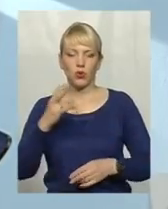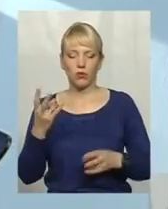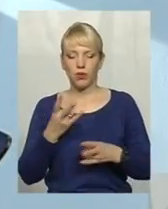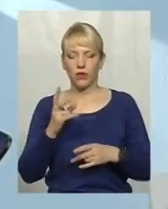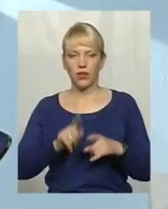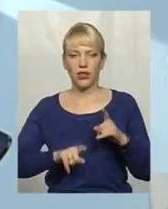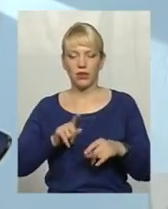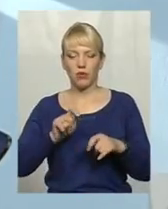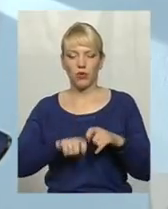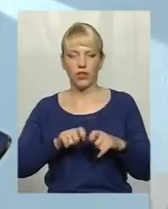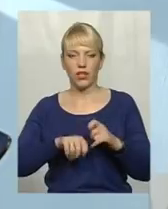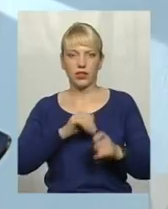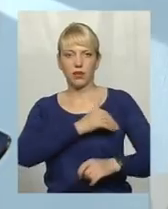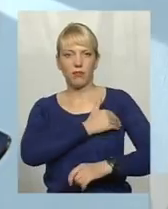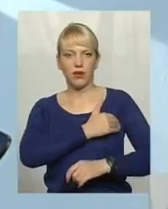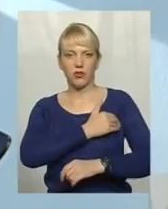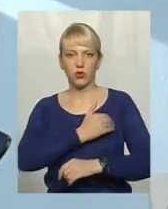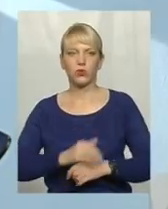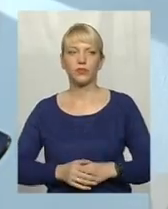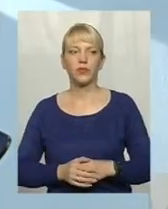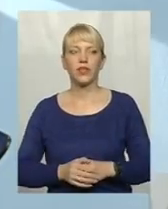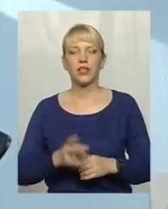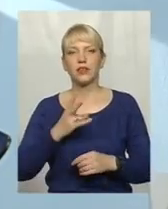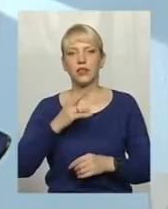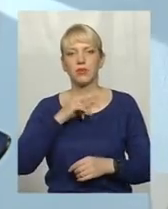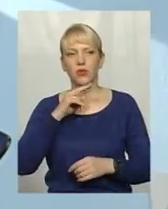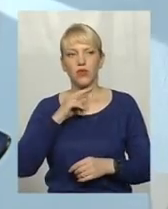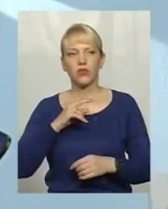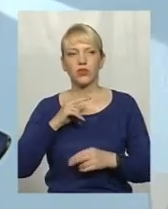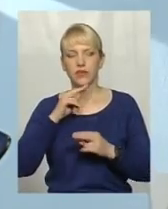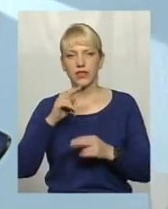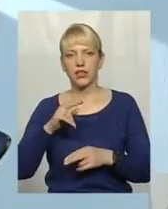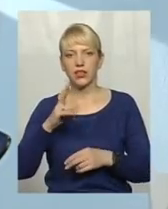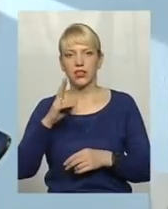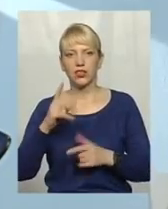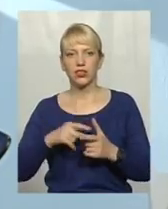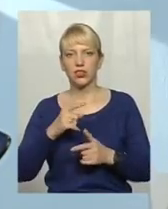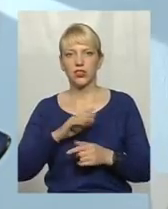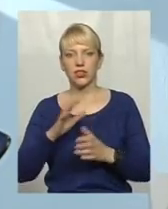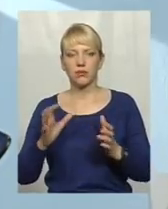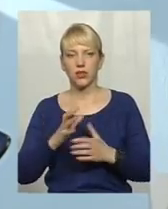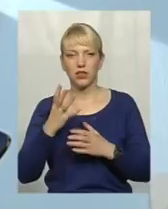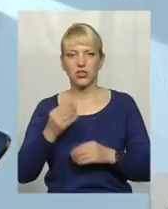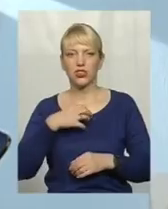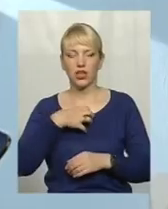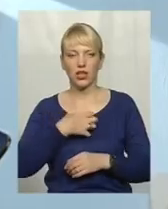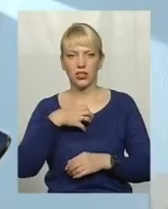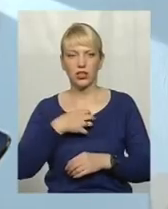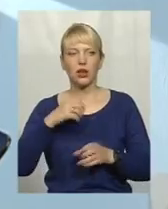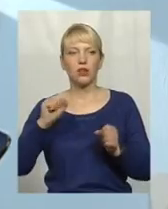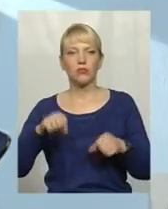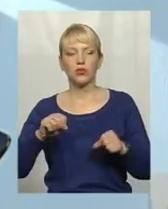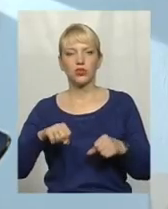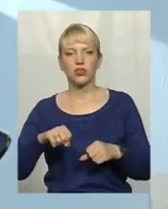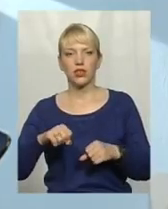виміряти температуру, звертати увагу, чи не зберігається ще кашель, можливо,